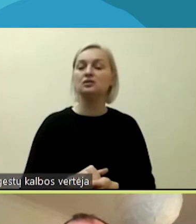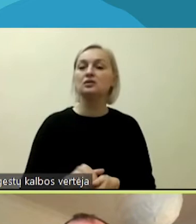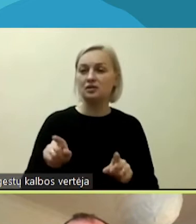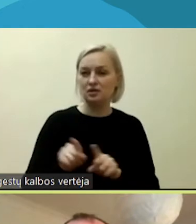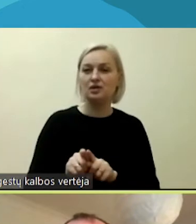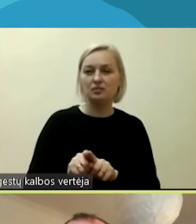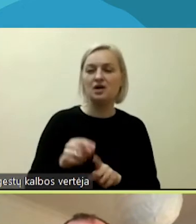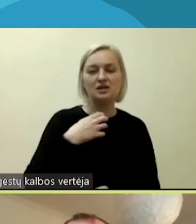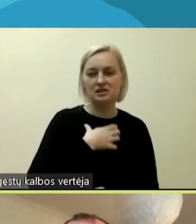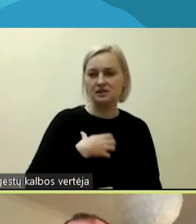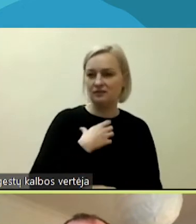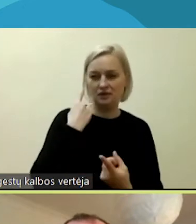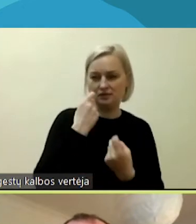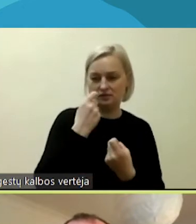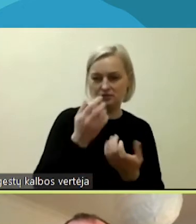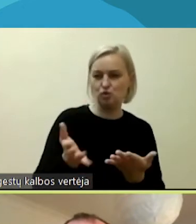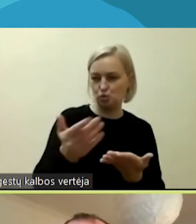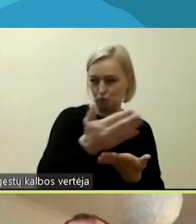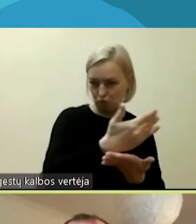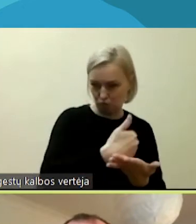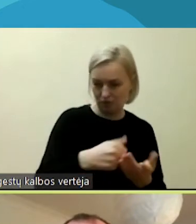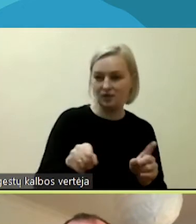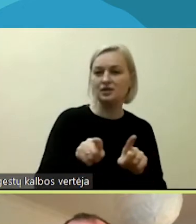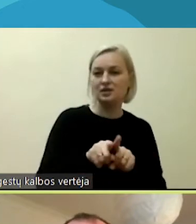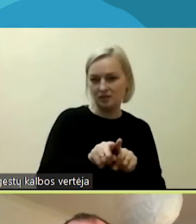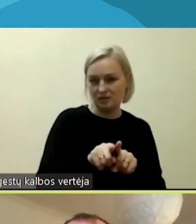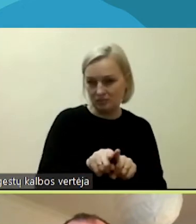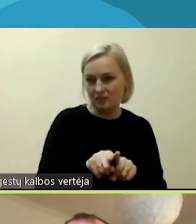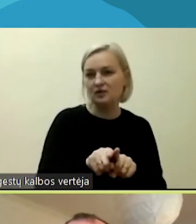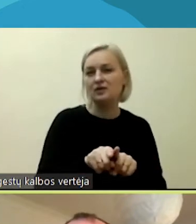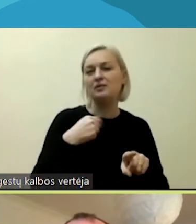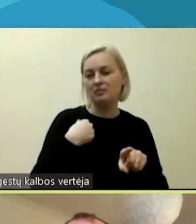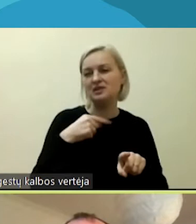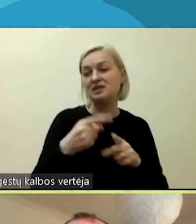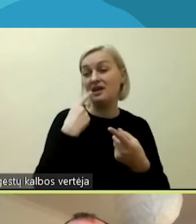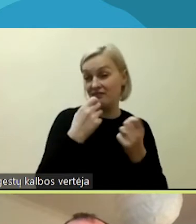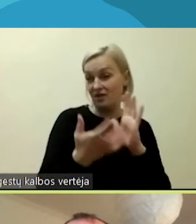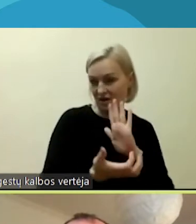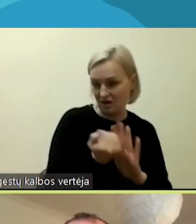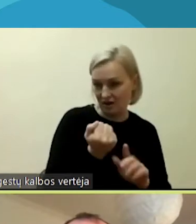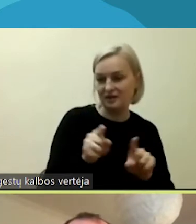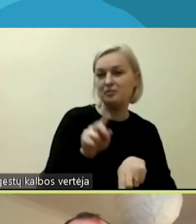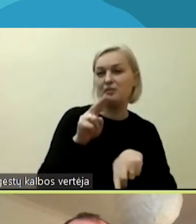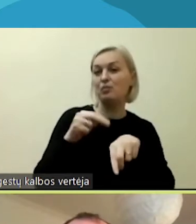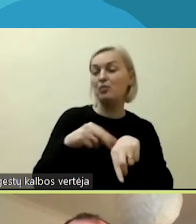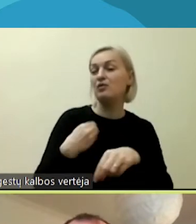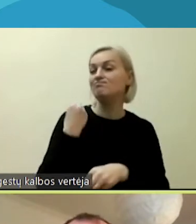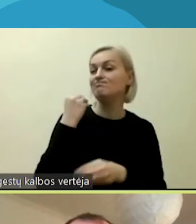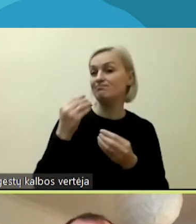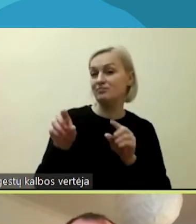labai daug svarbios informacijos, kurią mes laikas nuo laiko panaudojame, pateikėme ją policijai,